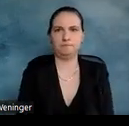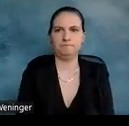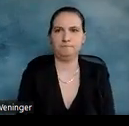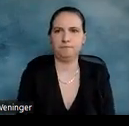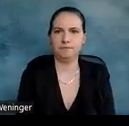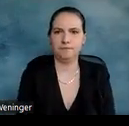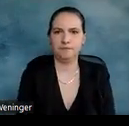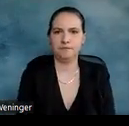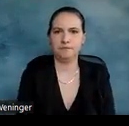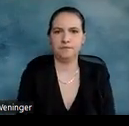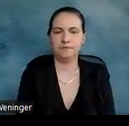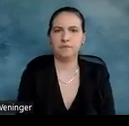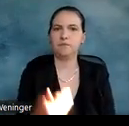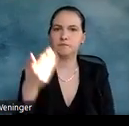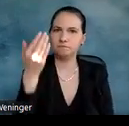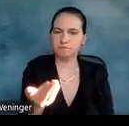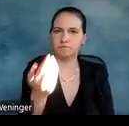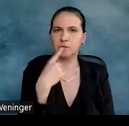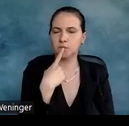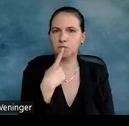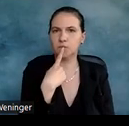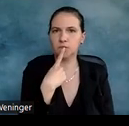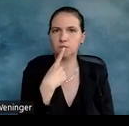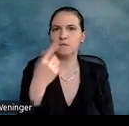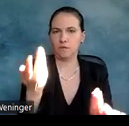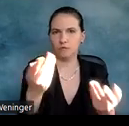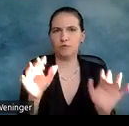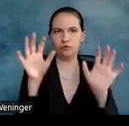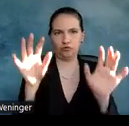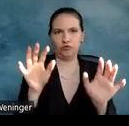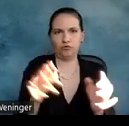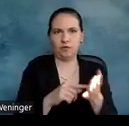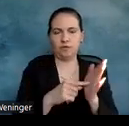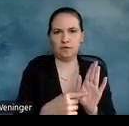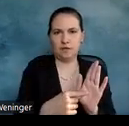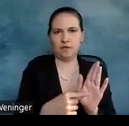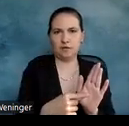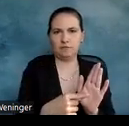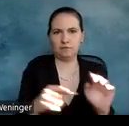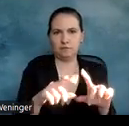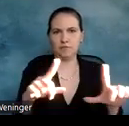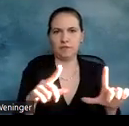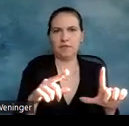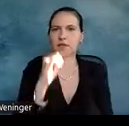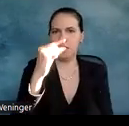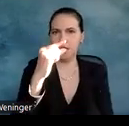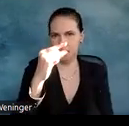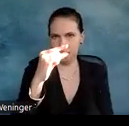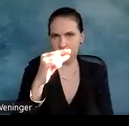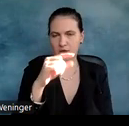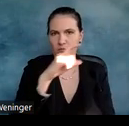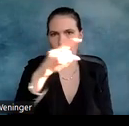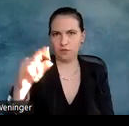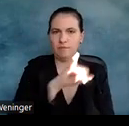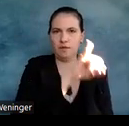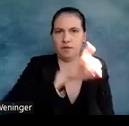Das sind jetzt mal in einer Struktur dargestellt als Bild diesmal die Kleinbuchstaben I, J